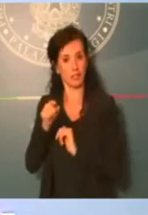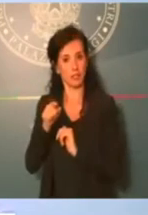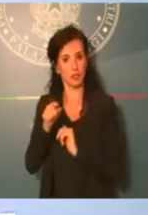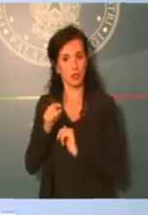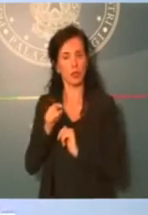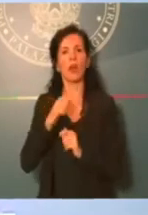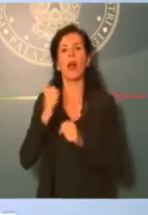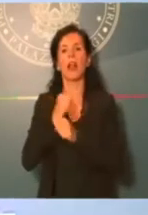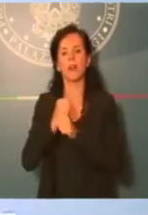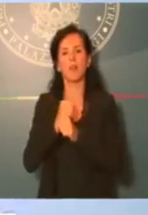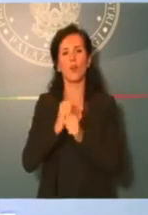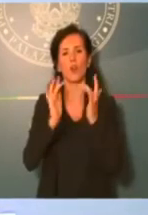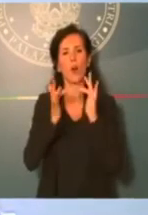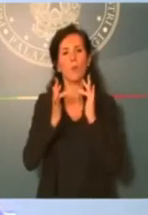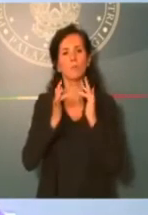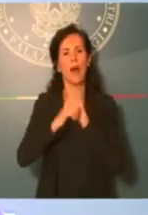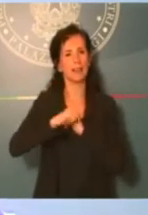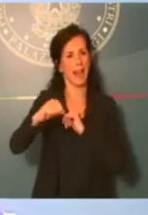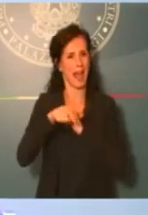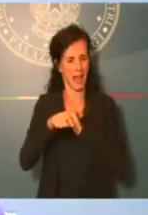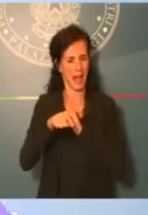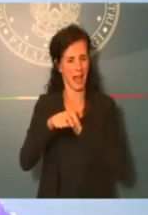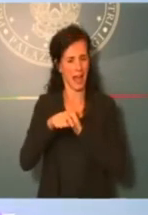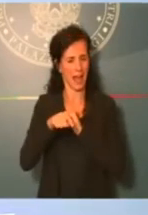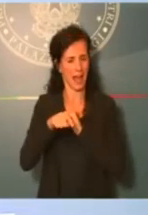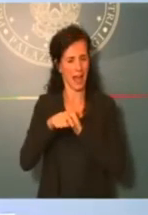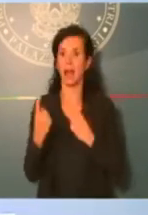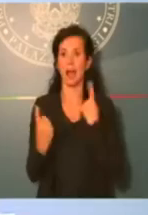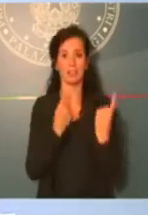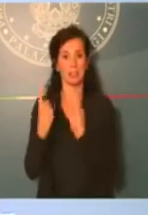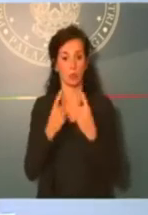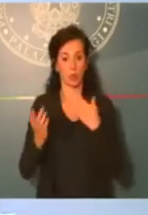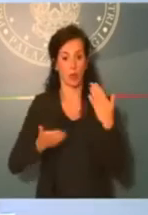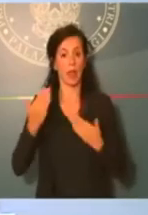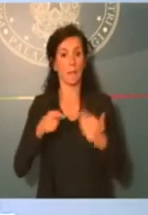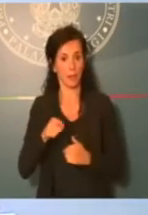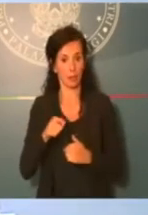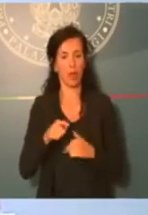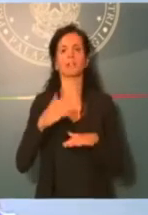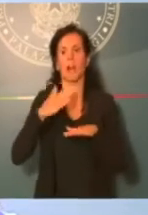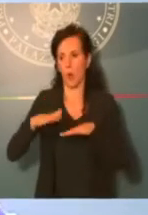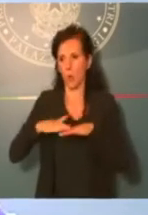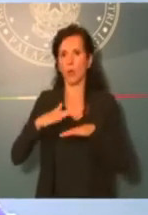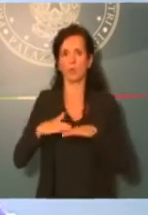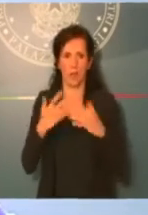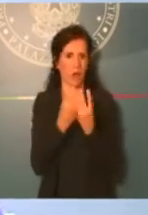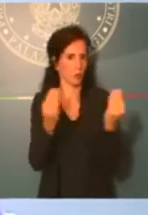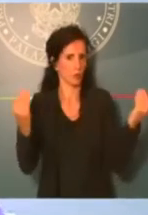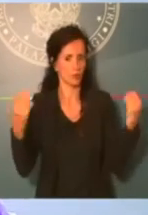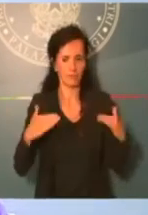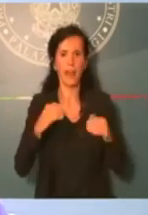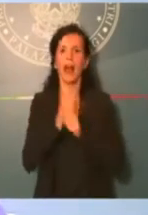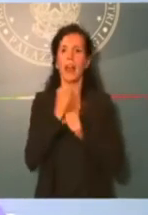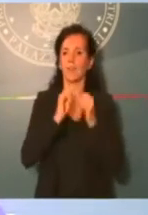banda larga, si è reso ancora più necessario durante la fase di emergenza e quando abbiamo utilizzato in maniera massiva il lavoro agile e da